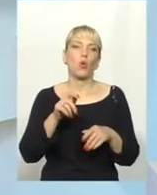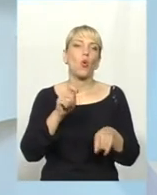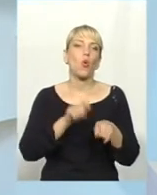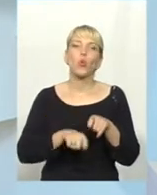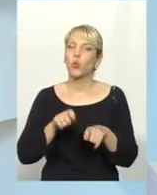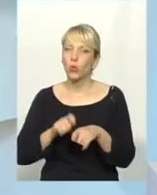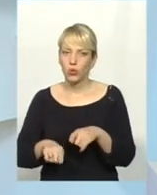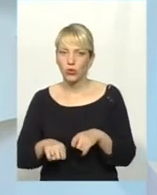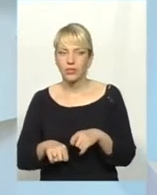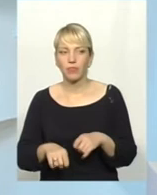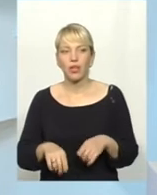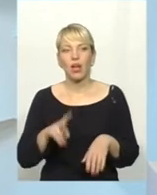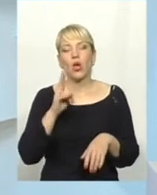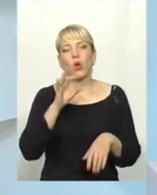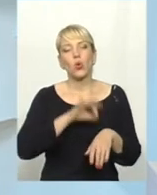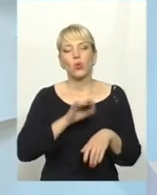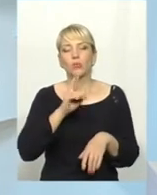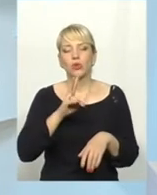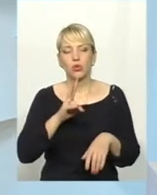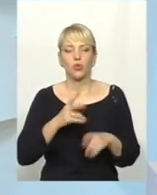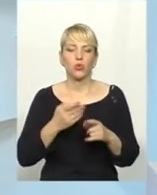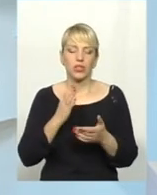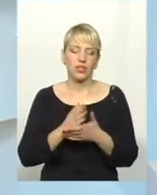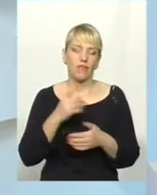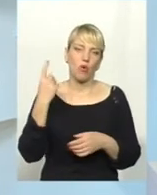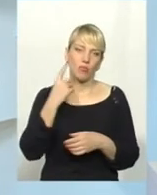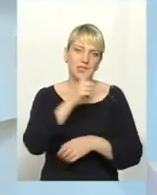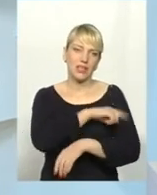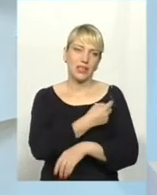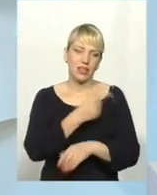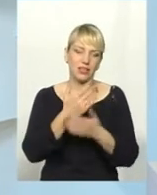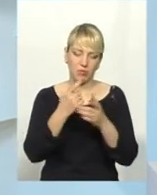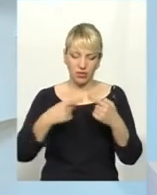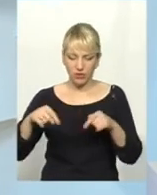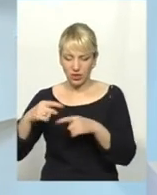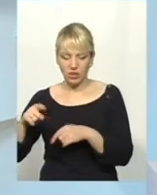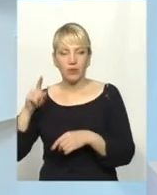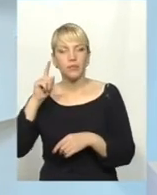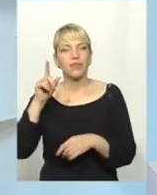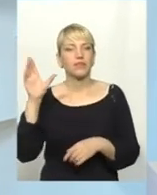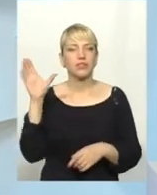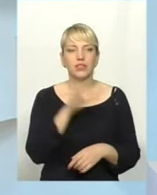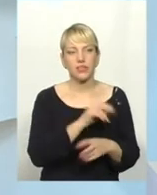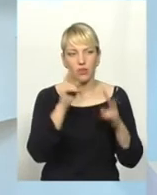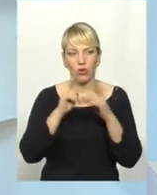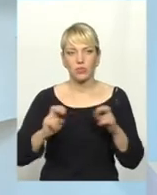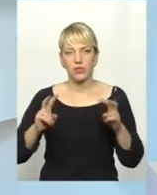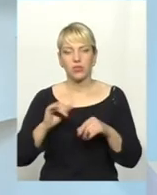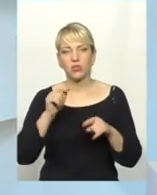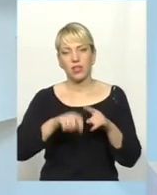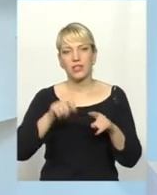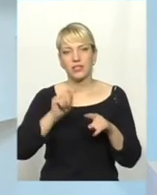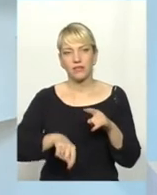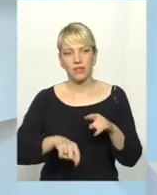хворі, які знаходяться в міській лікарні, обласній лікарні, в низці відділень по програмі, всі обстежуються на сифіліс.